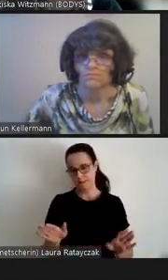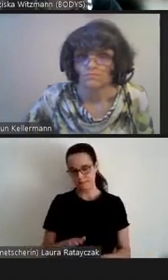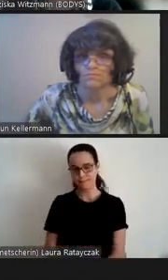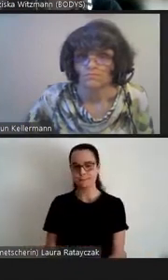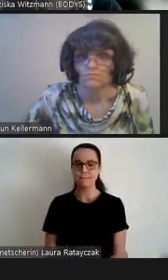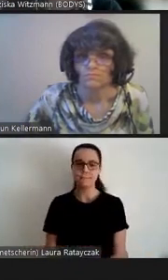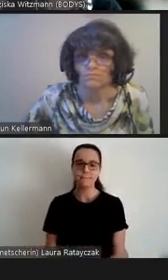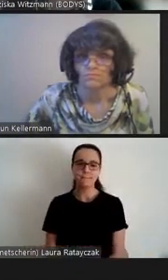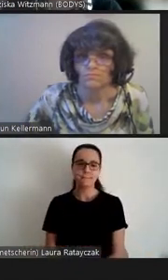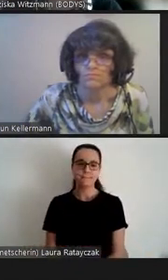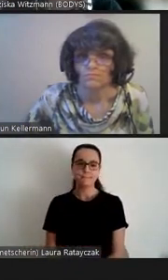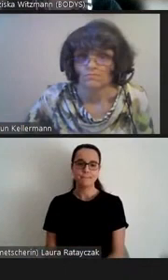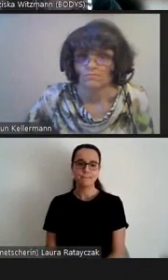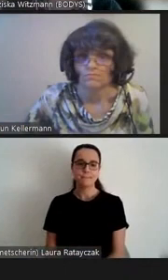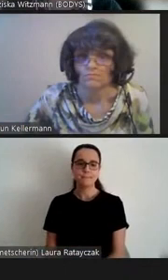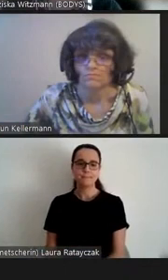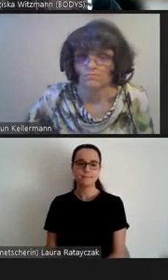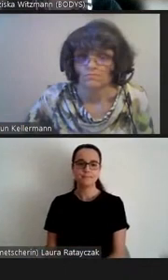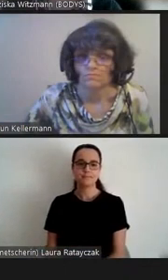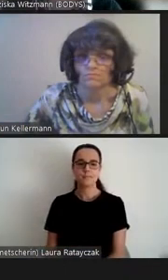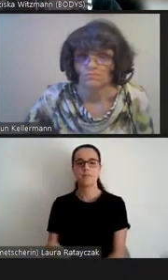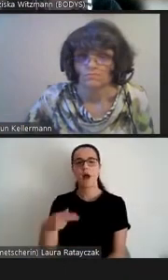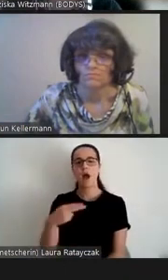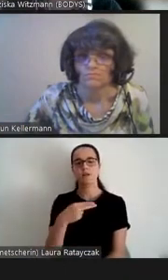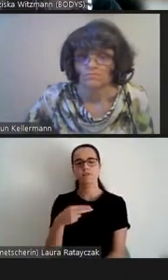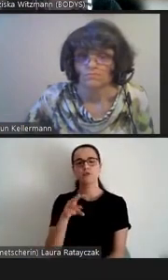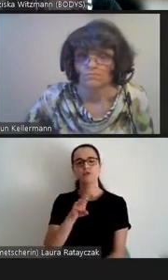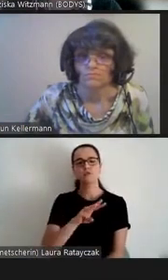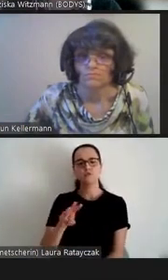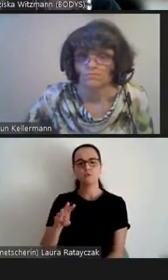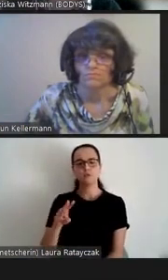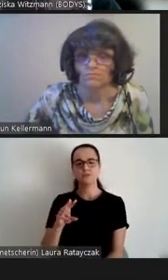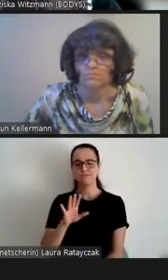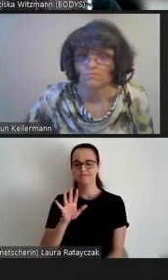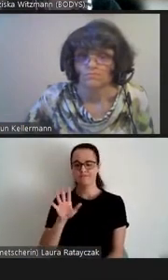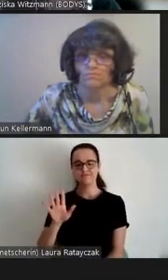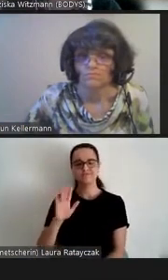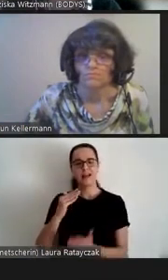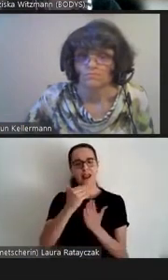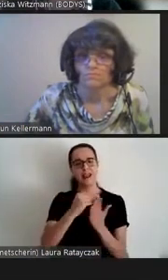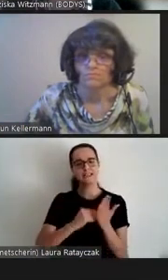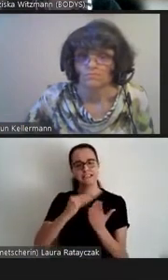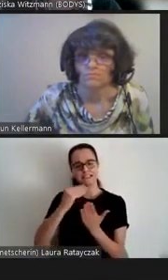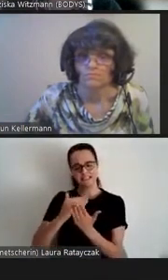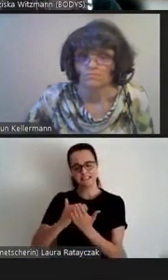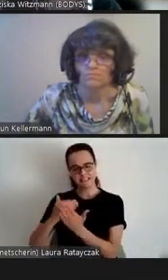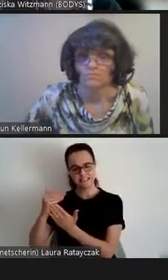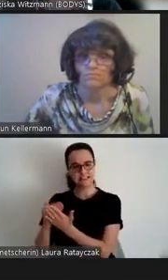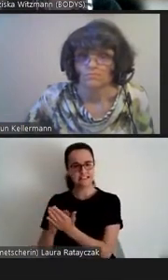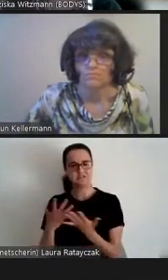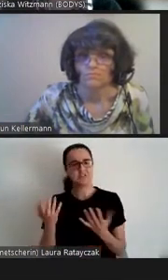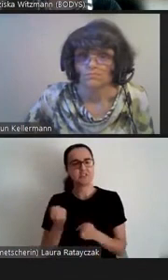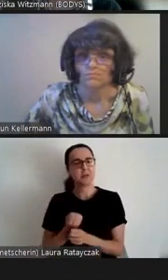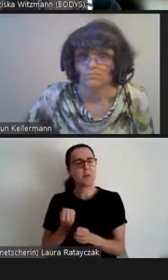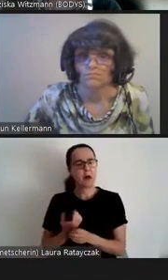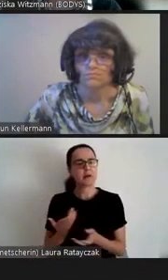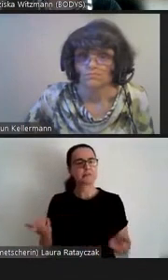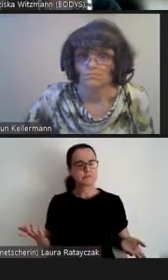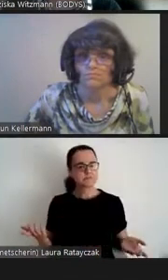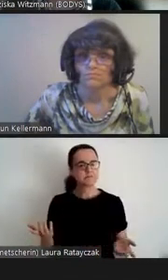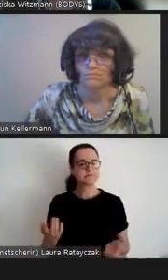Was Mürz nun mit seinen Listen gemacht hat, ist eigentlich erst mal eine